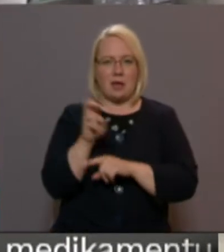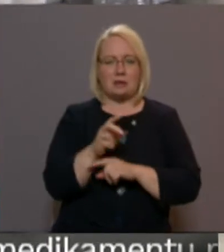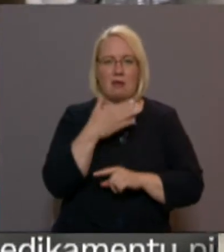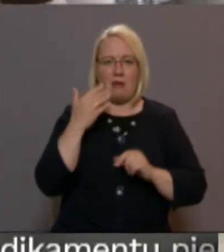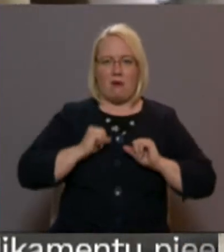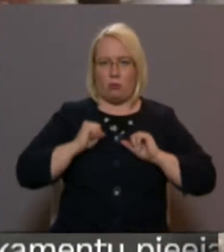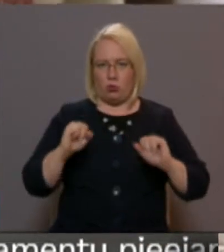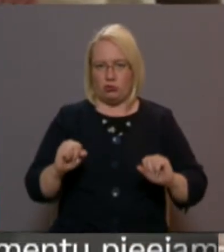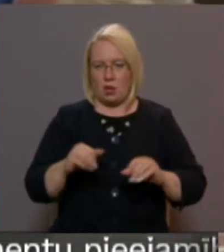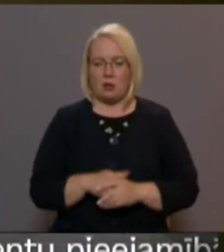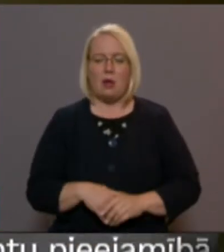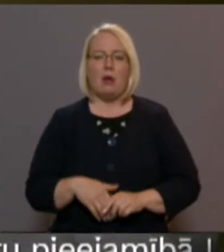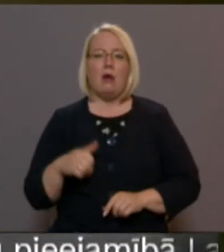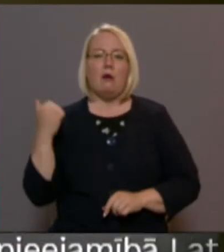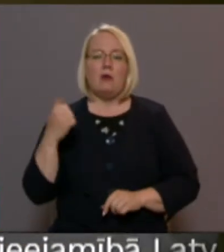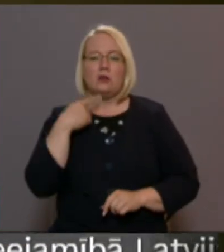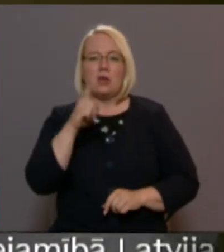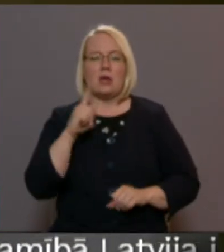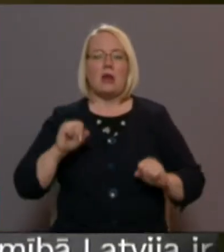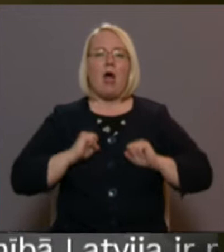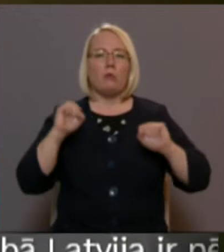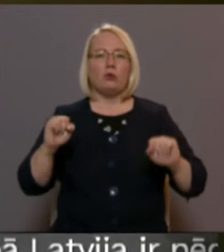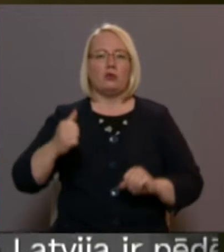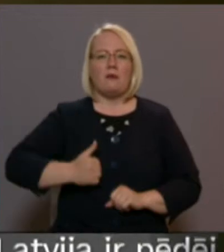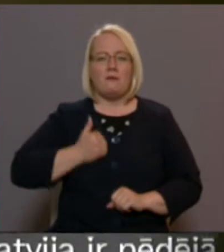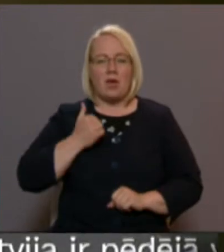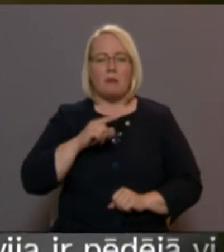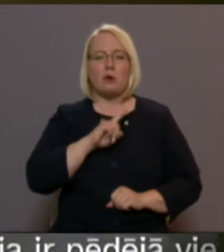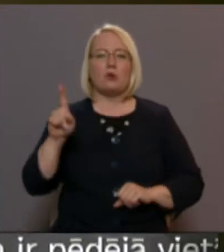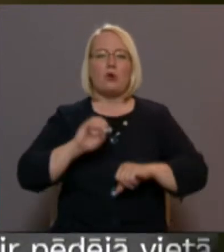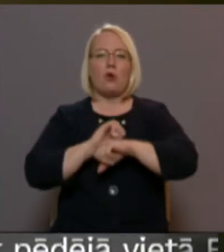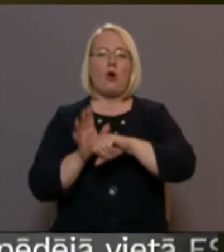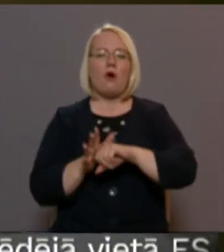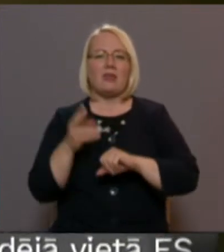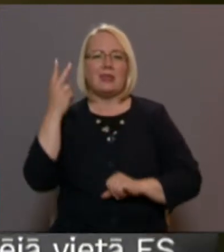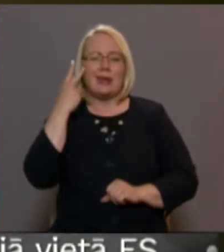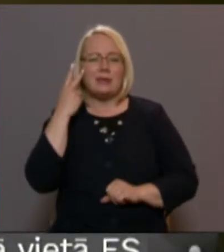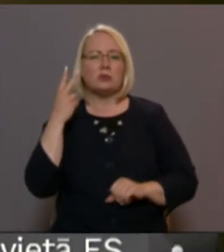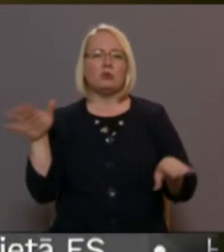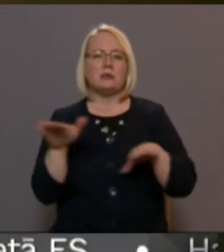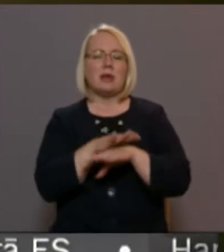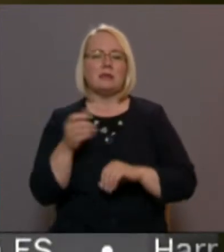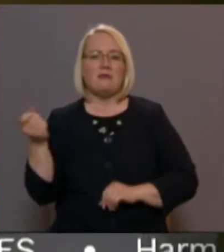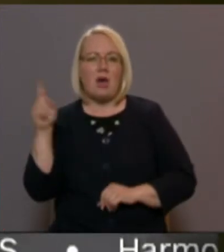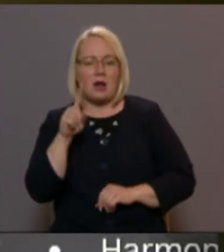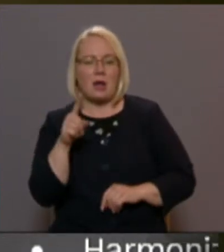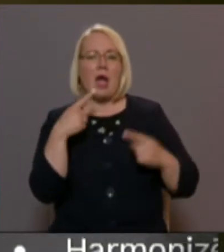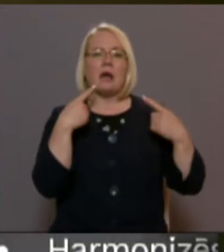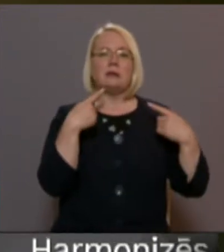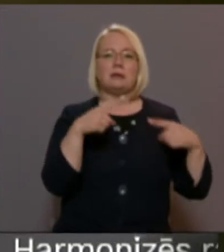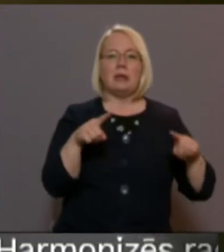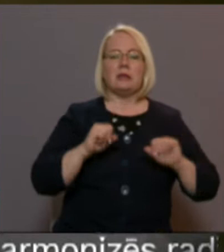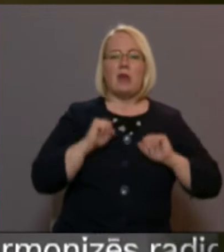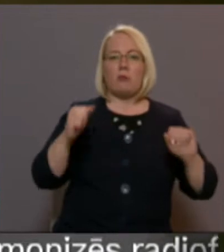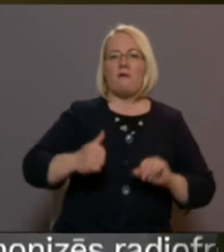apdrošinātāji, kuri COVID riskus, ja tā var izteikties, sedz vairāk, un ir tādi apdrošinātāji, kuri COVID riskus šīm irklī